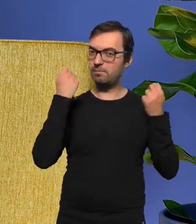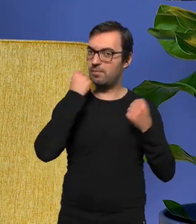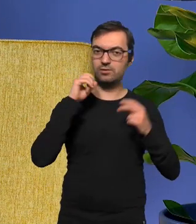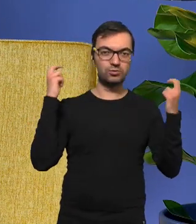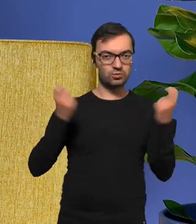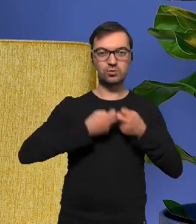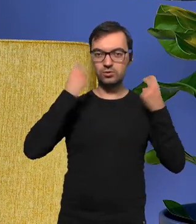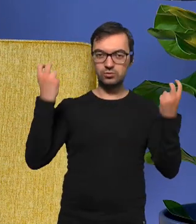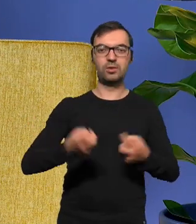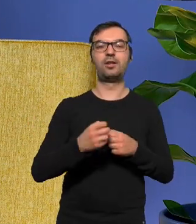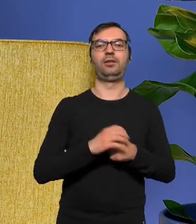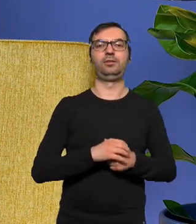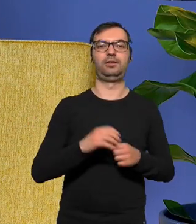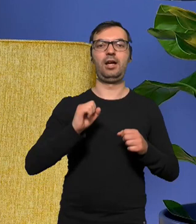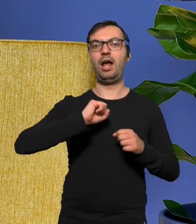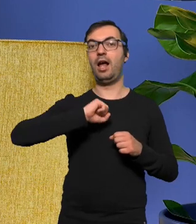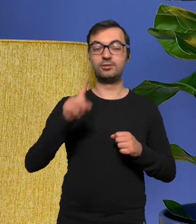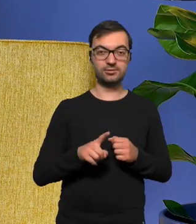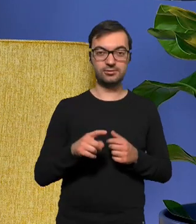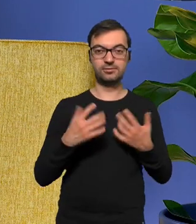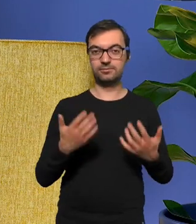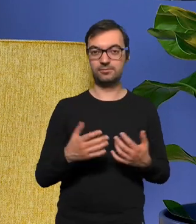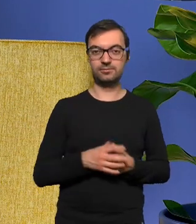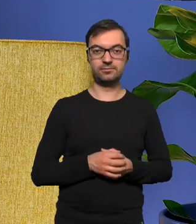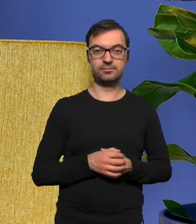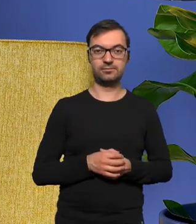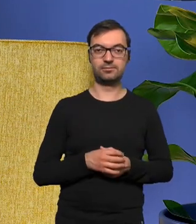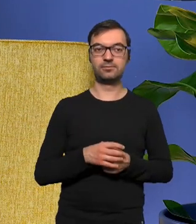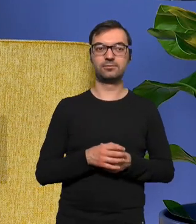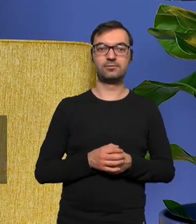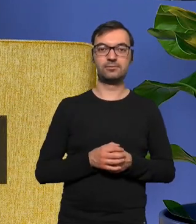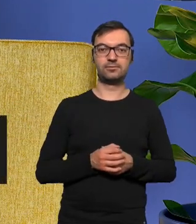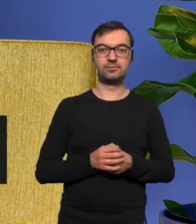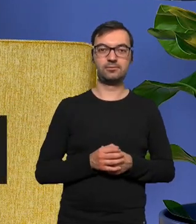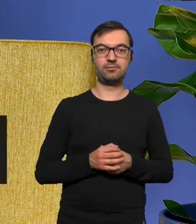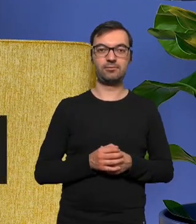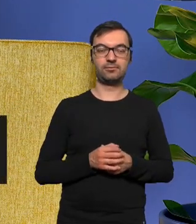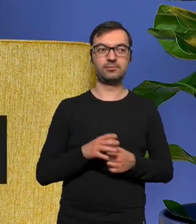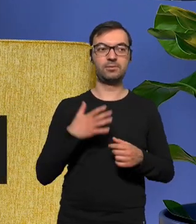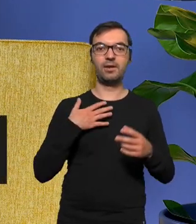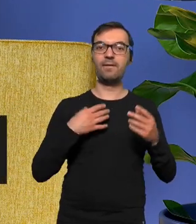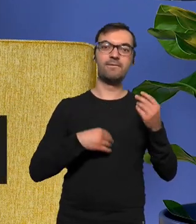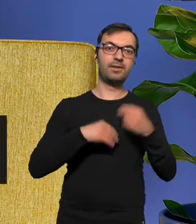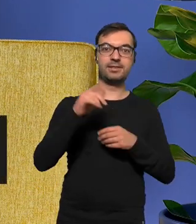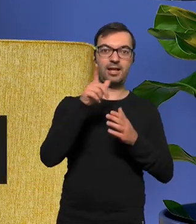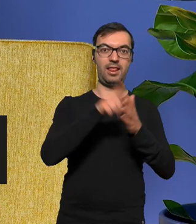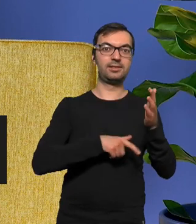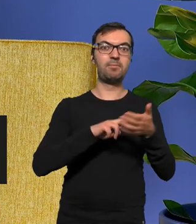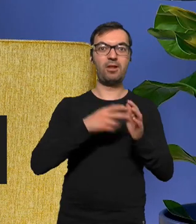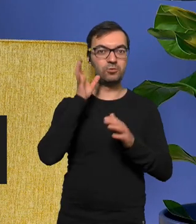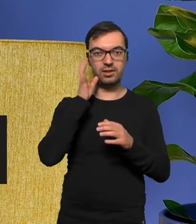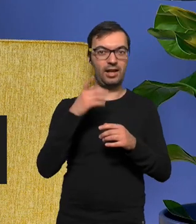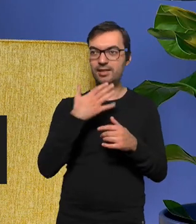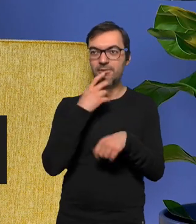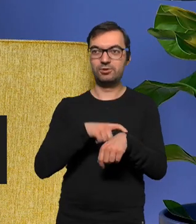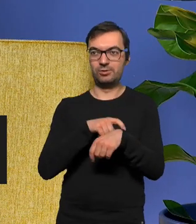do momentu takiego aż miałem więcej rzeczy do odsłuchania niż byłem w stanie odsłuchać